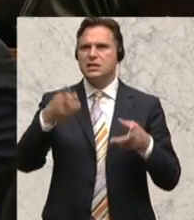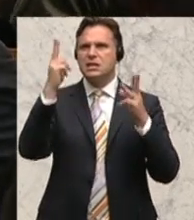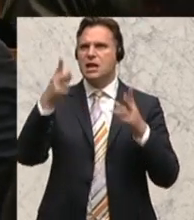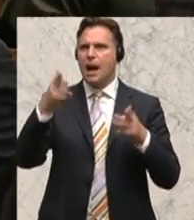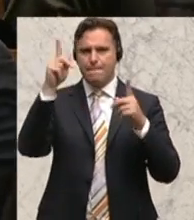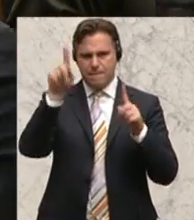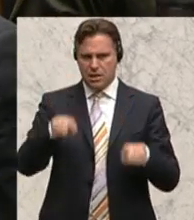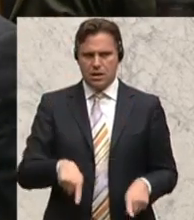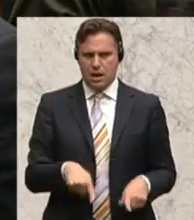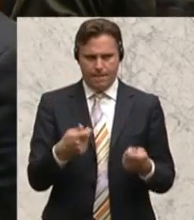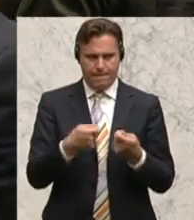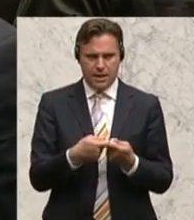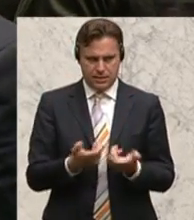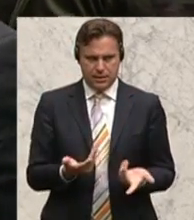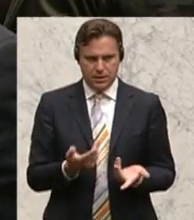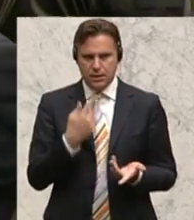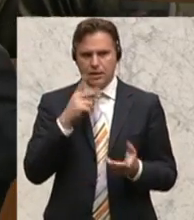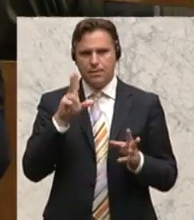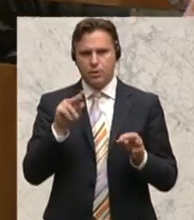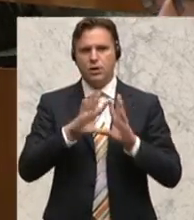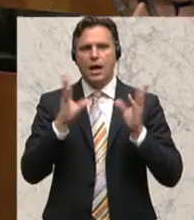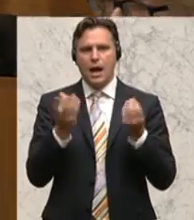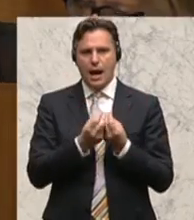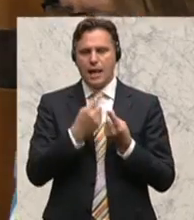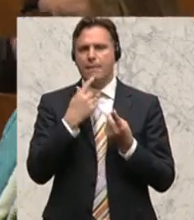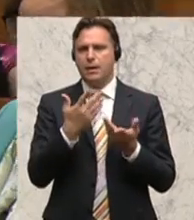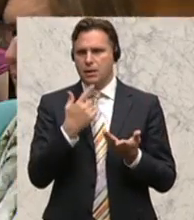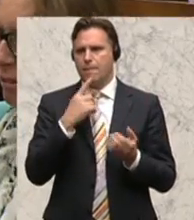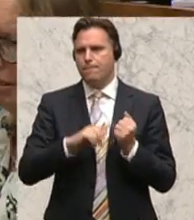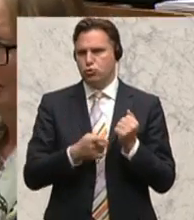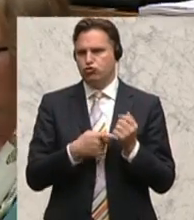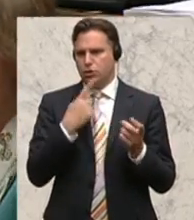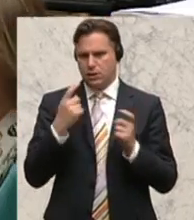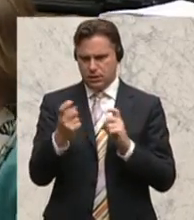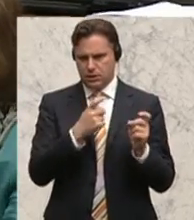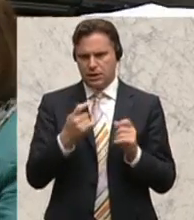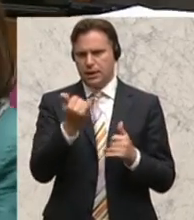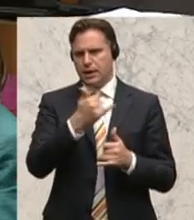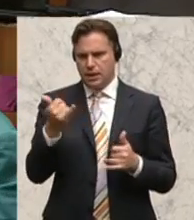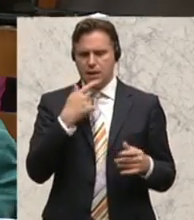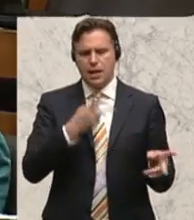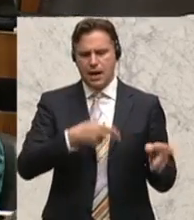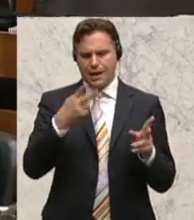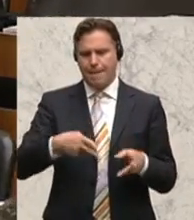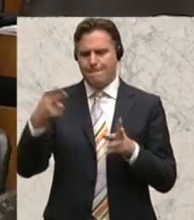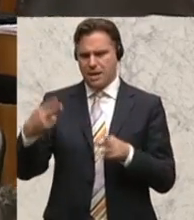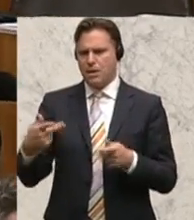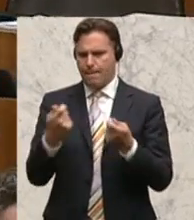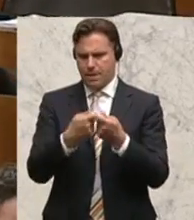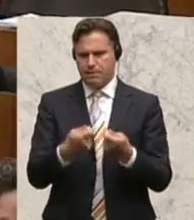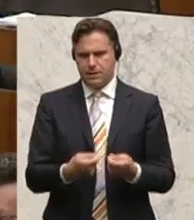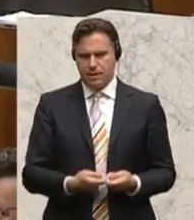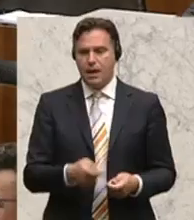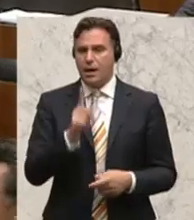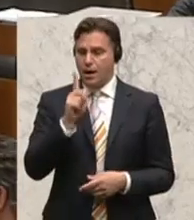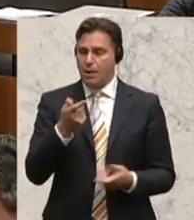sondern zur allgemeinen Budgetdebatte. Und damit meines Erachtens bei jedem Kapitel eingebracht werden kann. Aber ich muss zum Abschluss